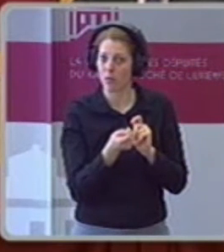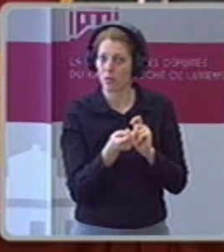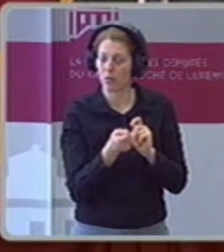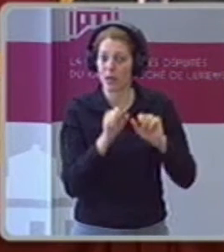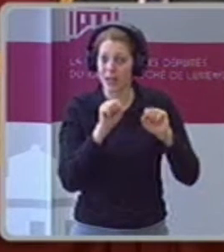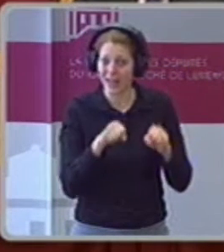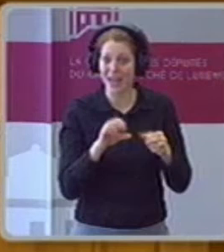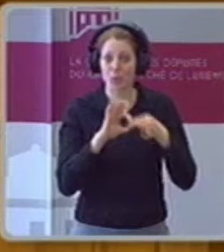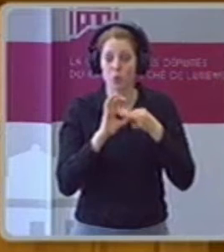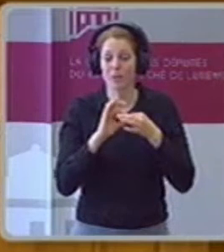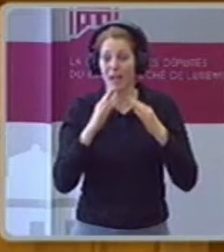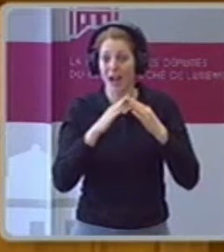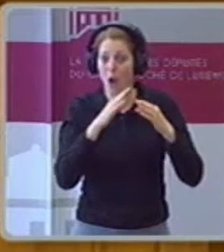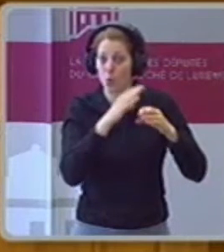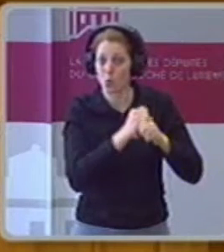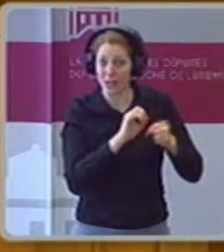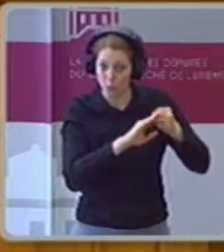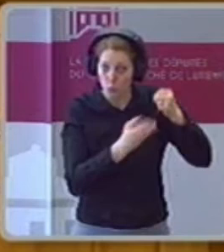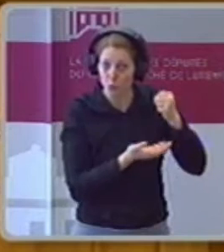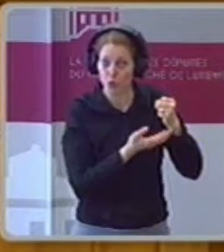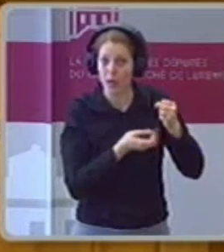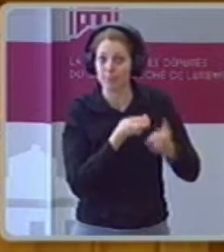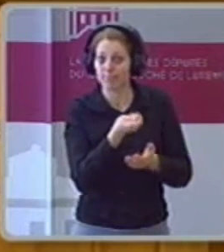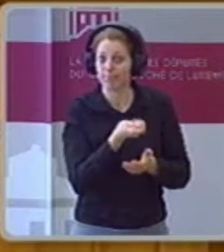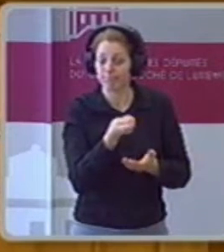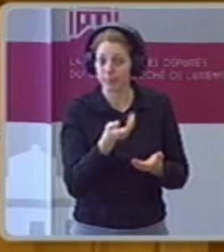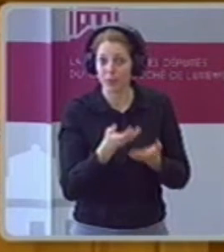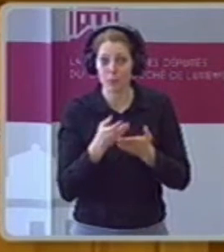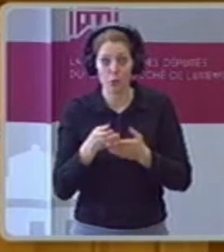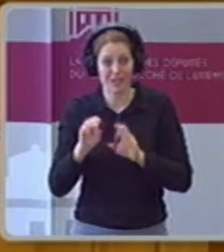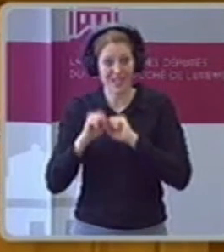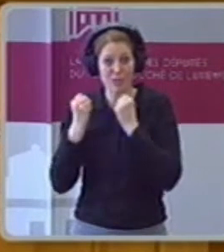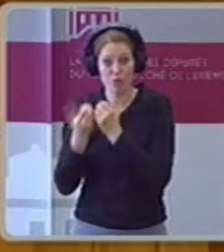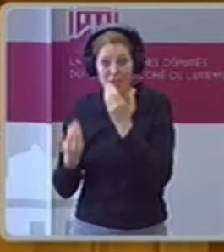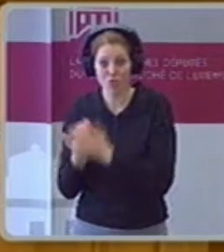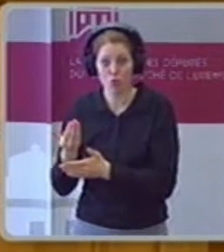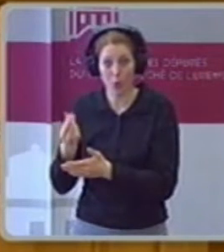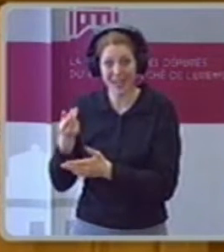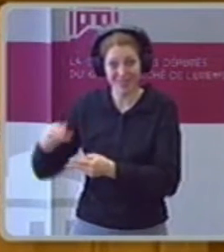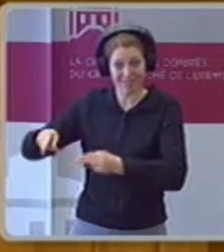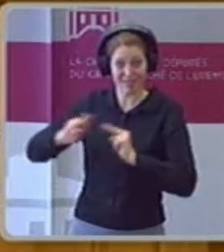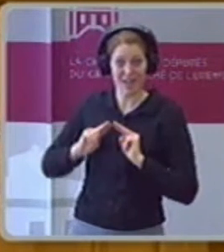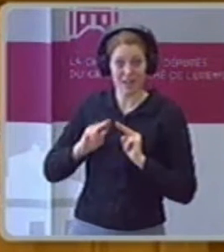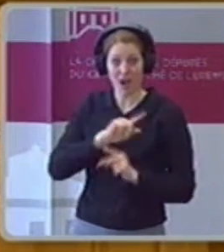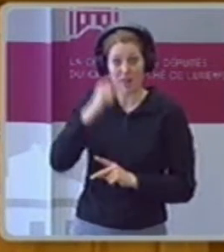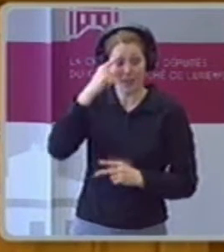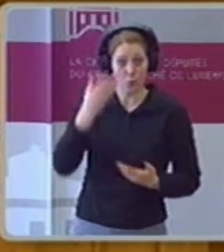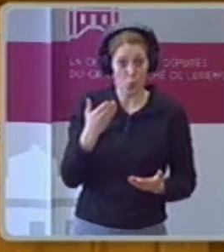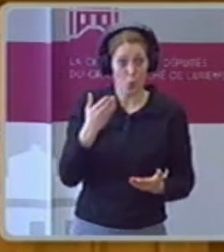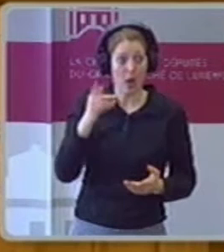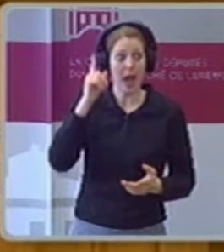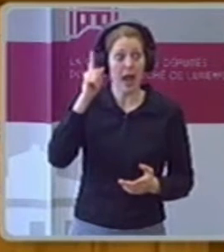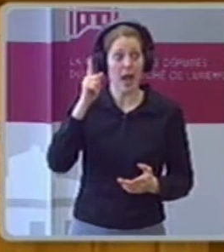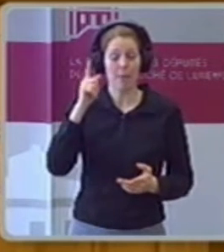auf Anbrechen greifen? Wenn man aber nur die Ziffern kriegt, von dem Finanzminister,